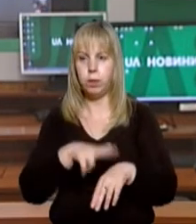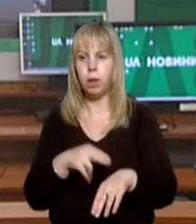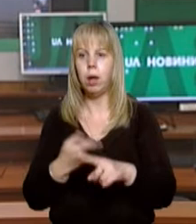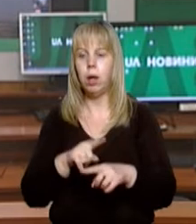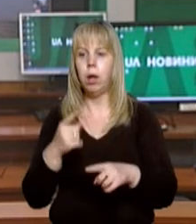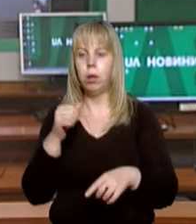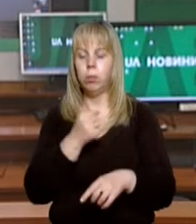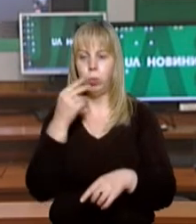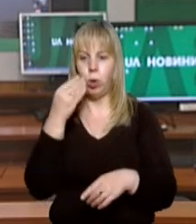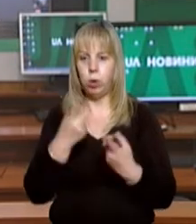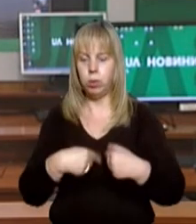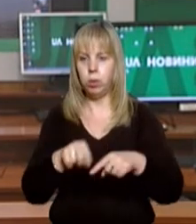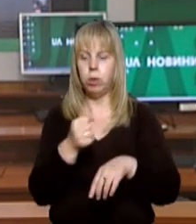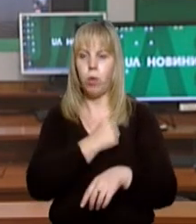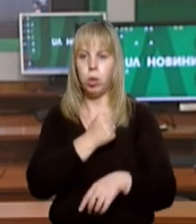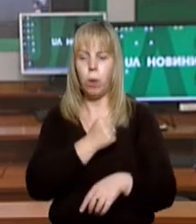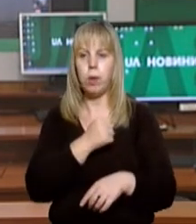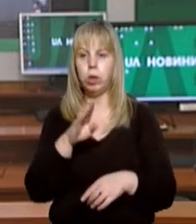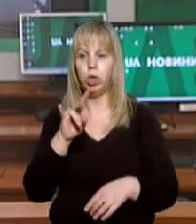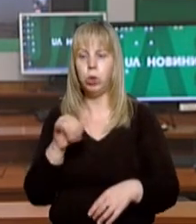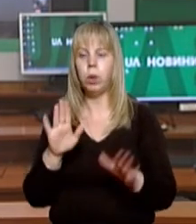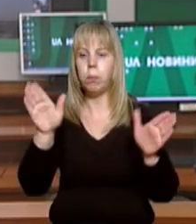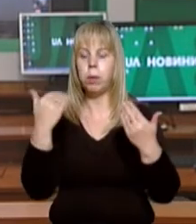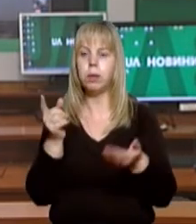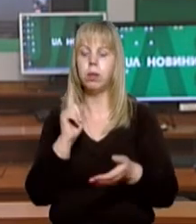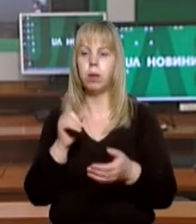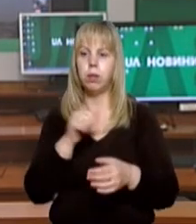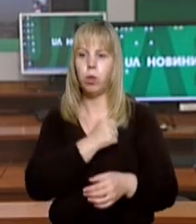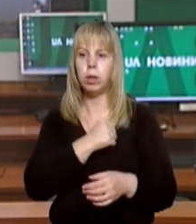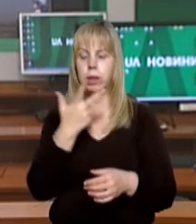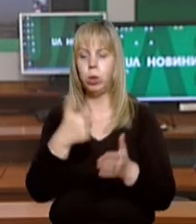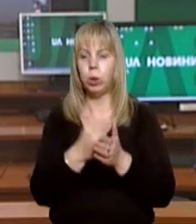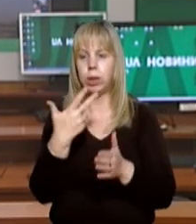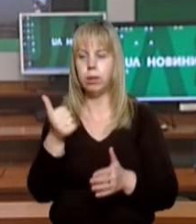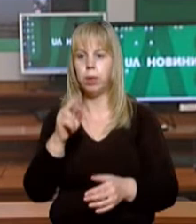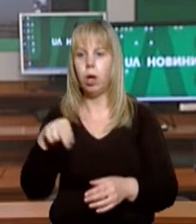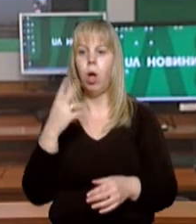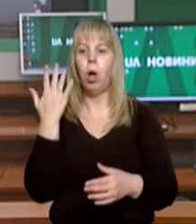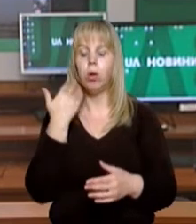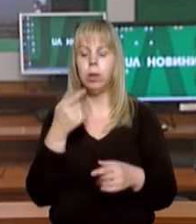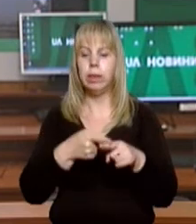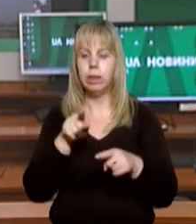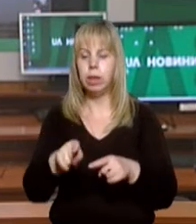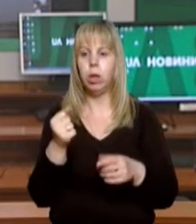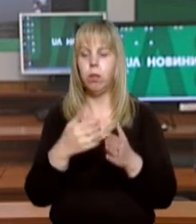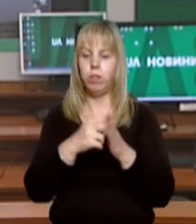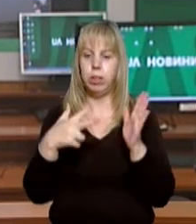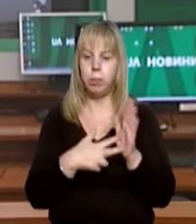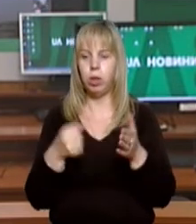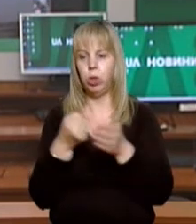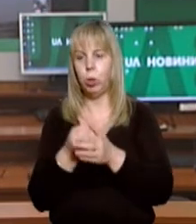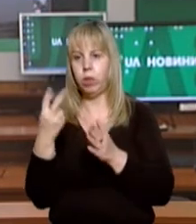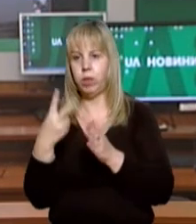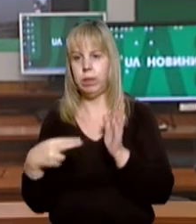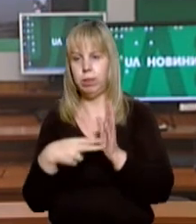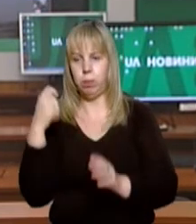'єднаного міського комісаріату Ігор Тищук. Призиватимуть юнаків до 31 грудня, зокрема тих, кому виповнилося від 18 до